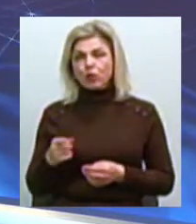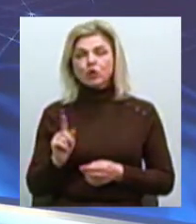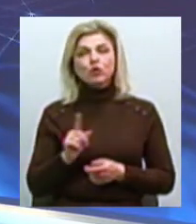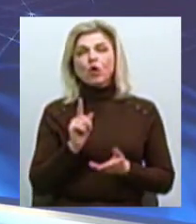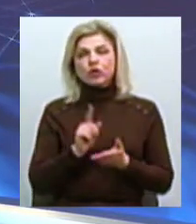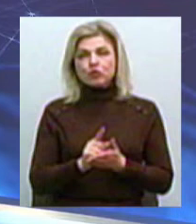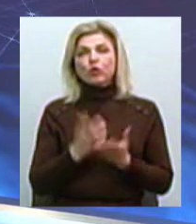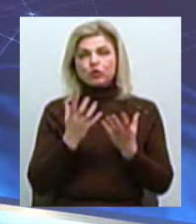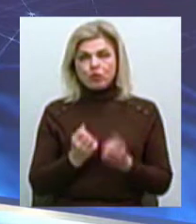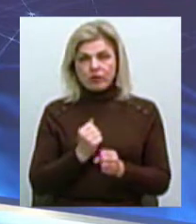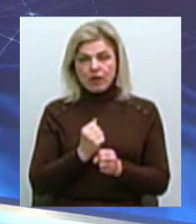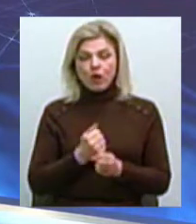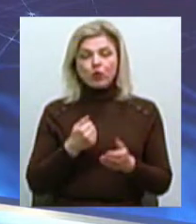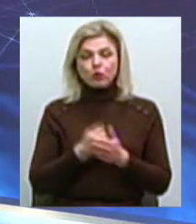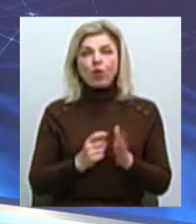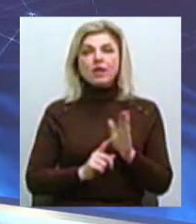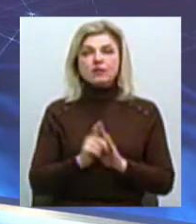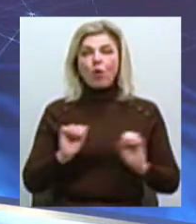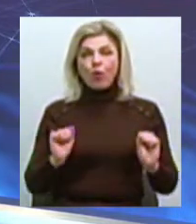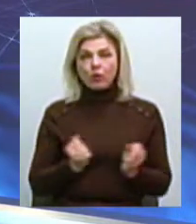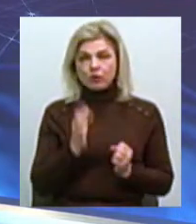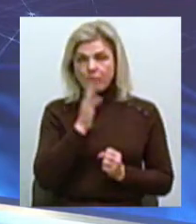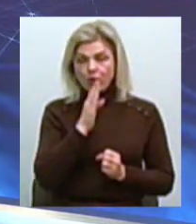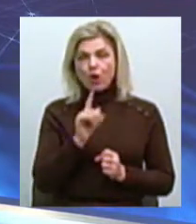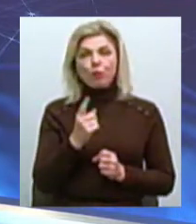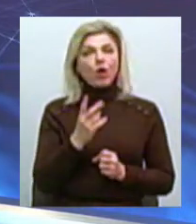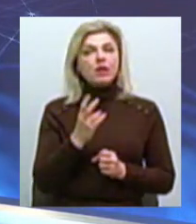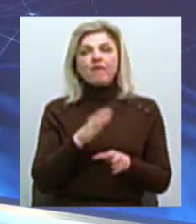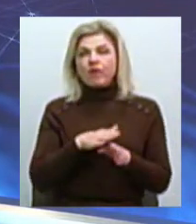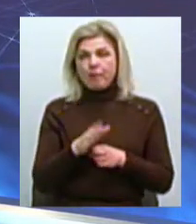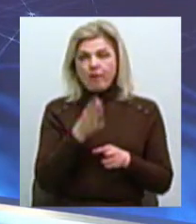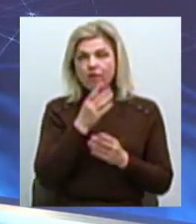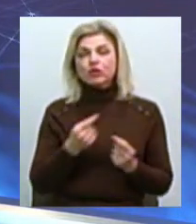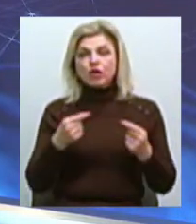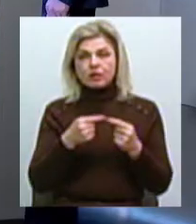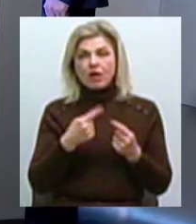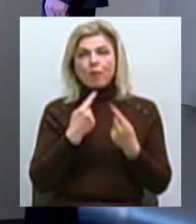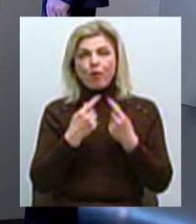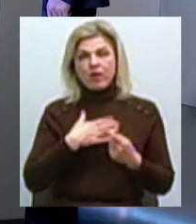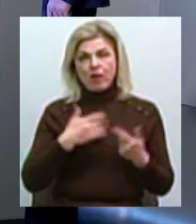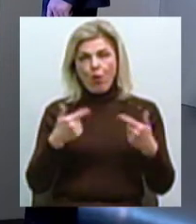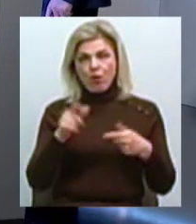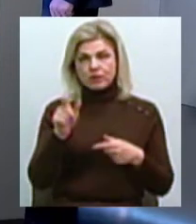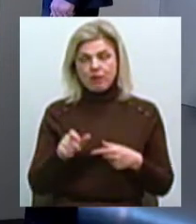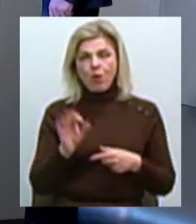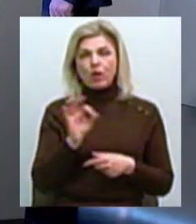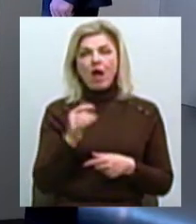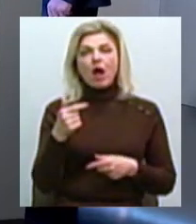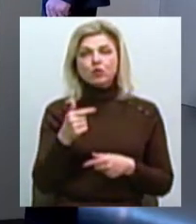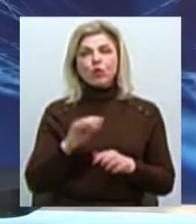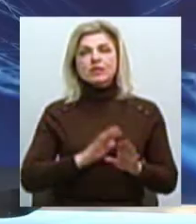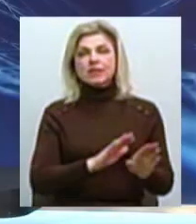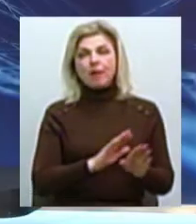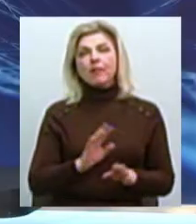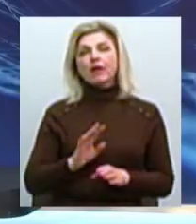зроблено до настання холодів і чому це не було зроблено завчасно, говоримо із нашим гостем Олександр Мальчук, заступник